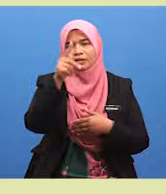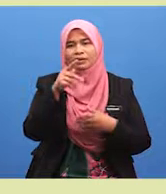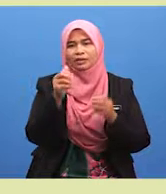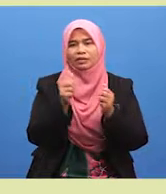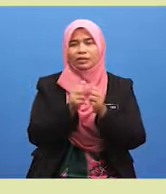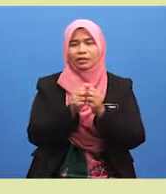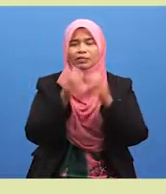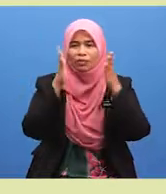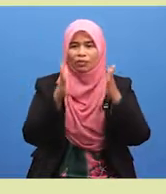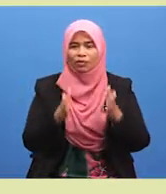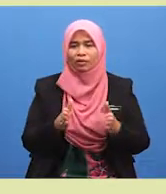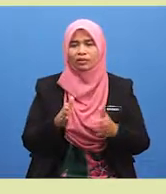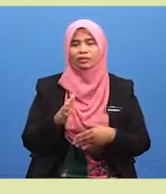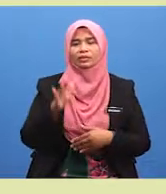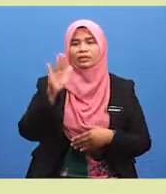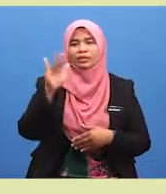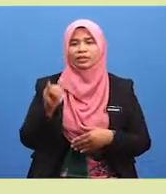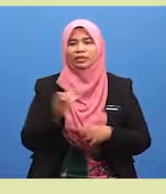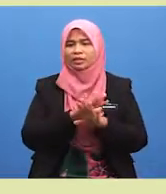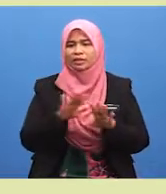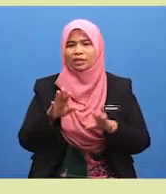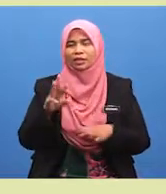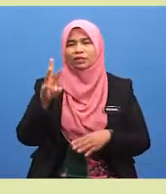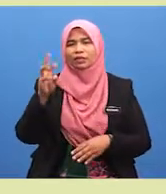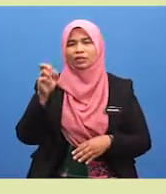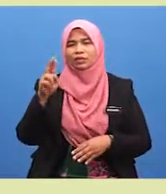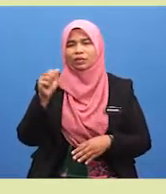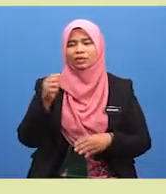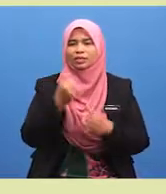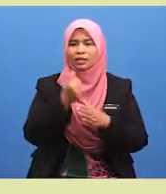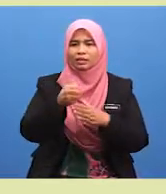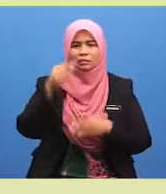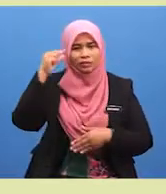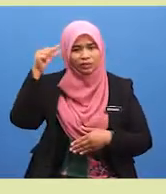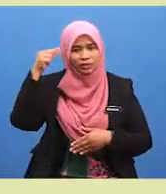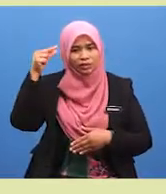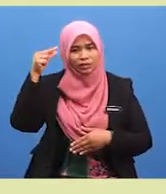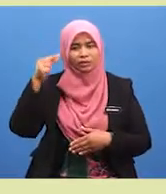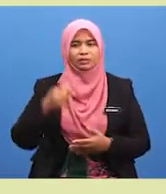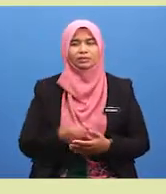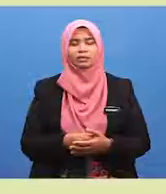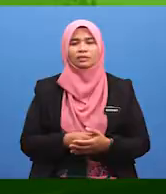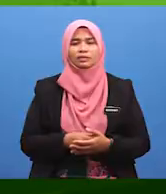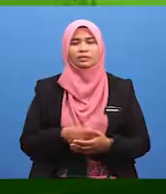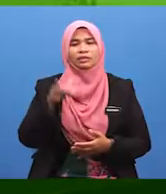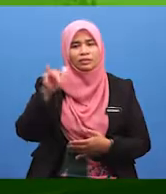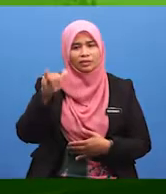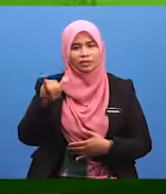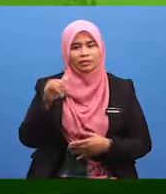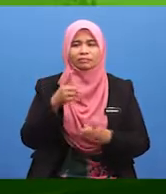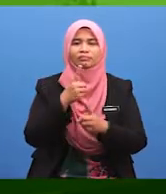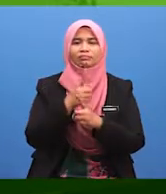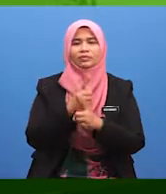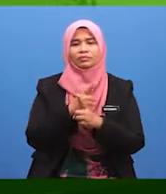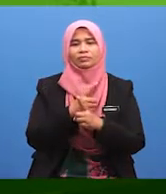Bagaimanakah pula murid-murid, sekiranya orang yang tidak waras ataupun gila, iya,